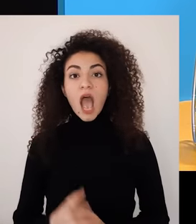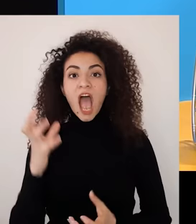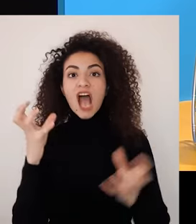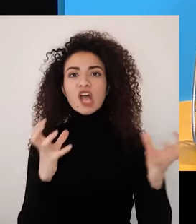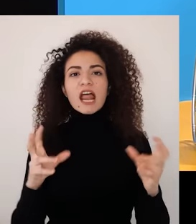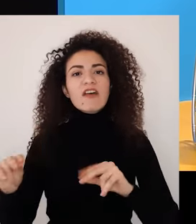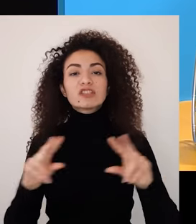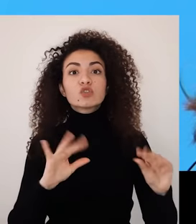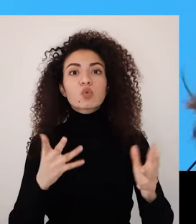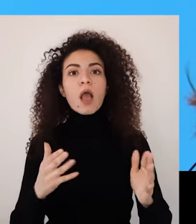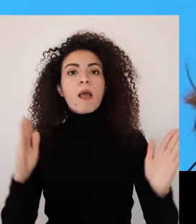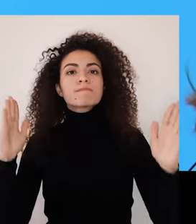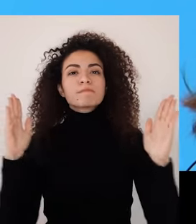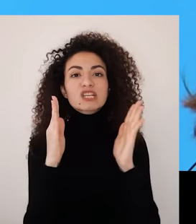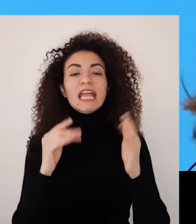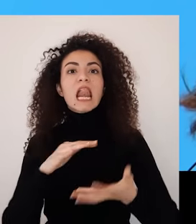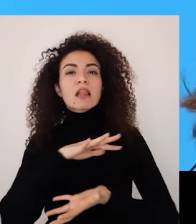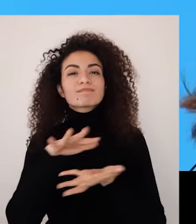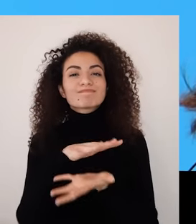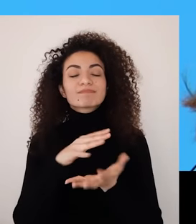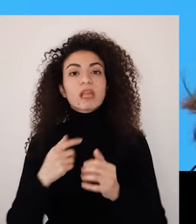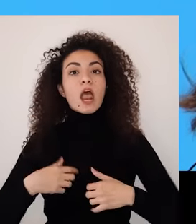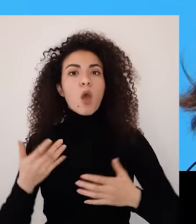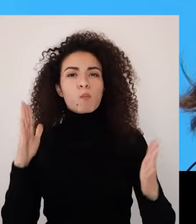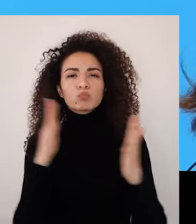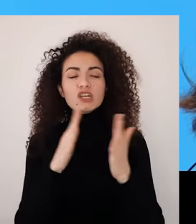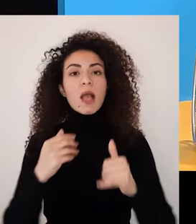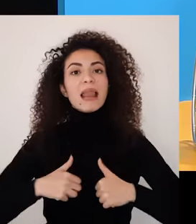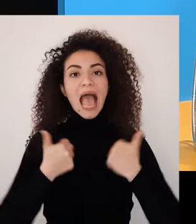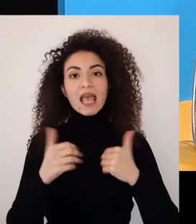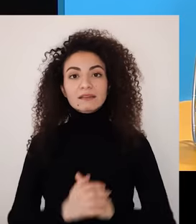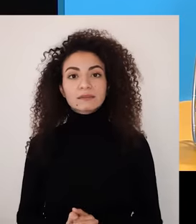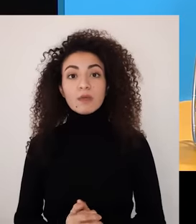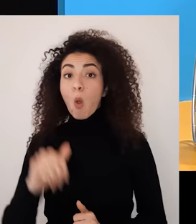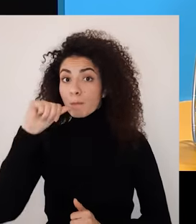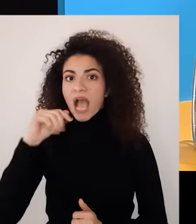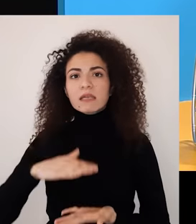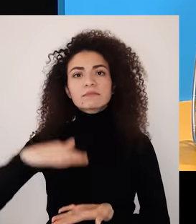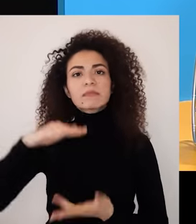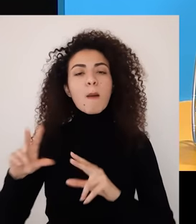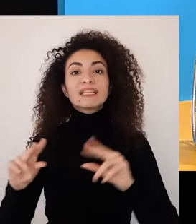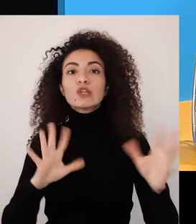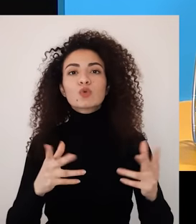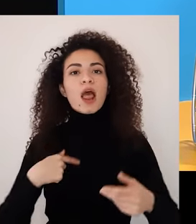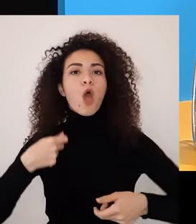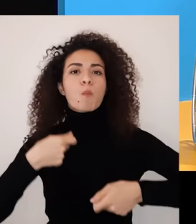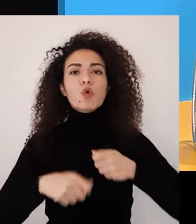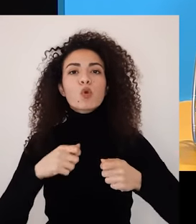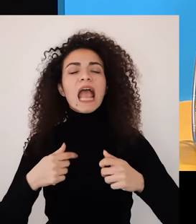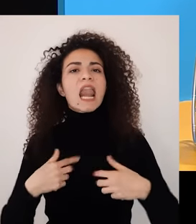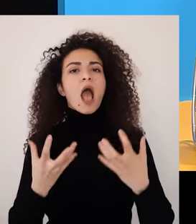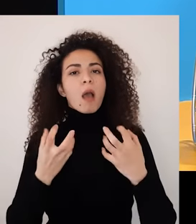ارتطامه بالصخور ما هي رمزية العناصر الموجودة بها القصة؟ الصخور هي رمز الصعوبات والأزمات